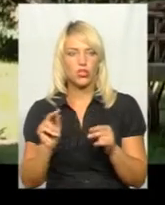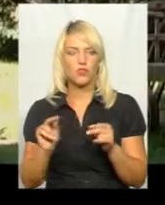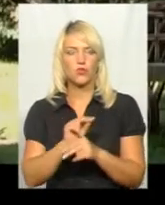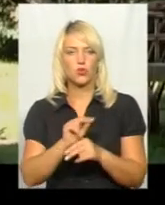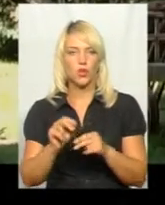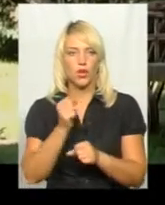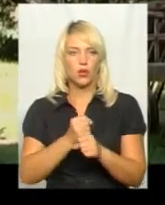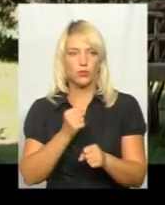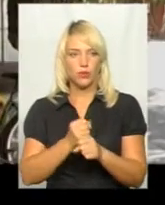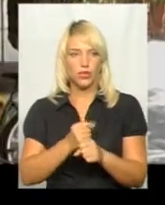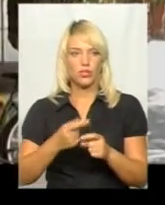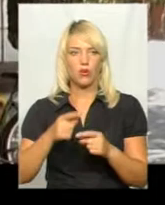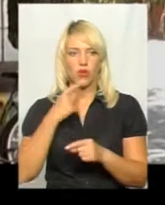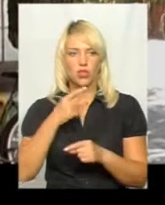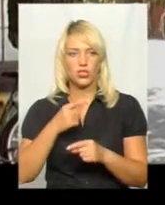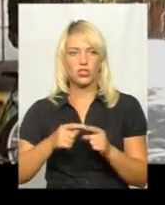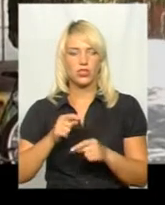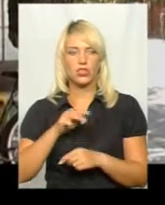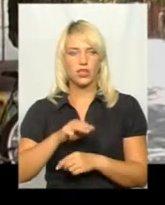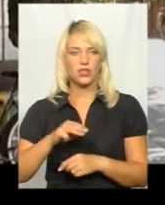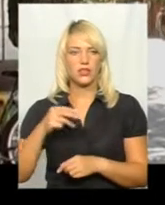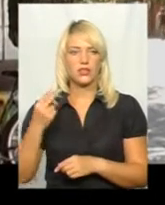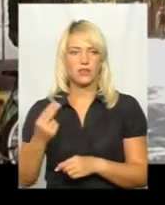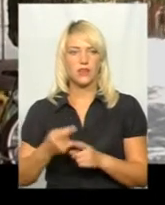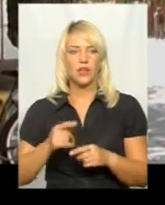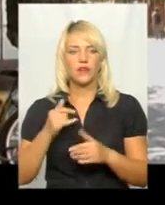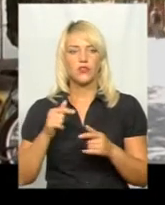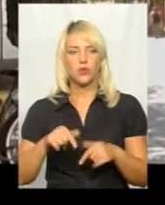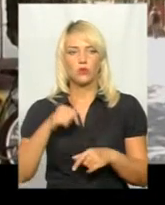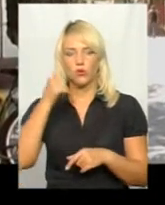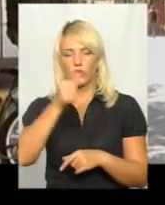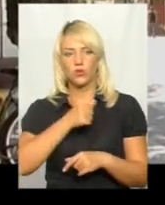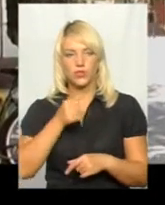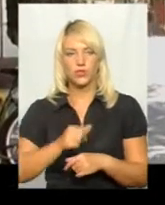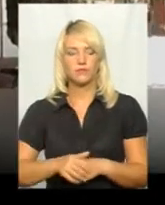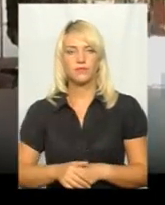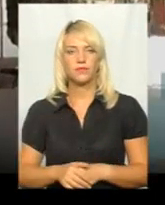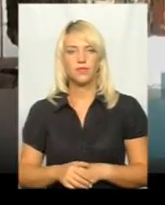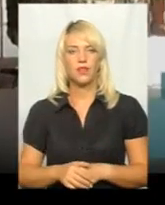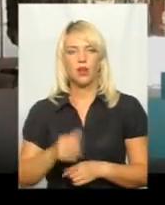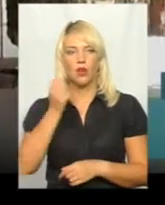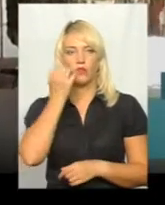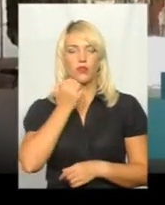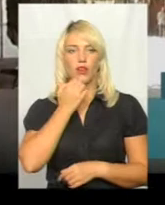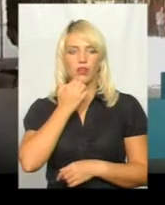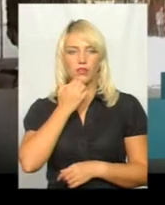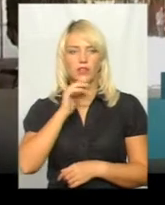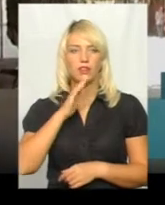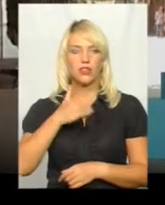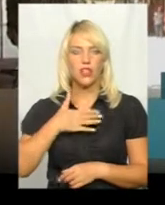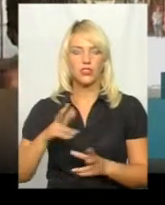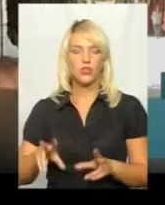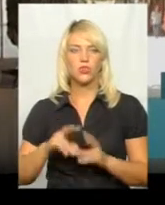-комунального господарства Хмельницької міськради Тетяна Циб. І в цьому році, ну, подякувати нашій